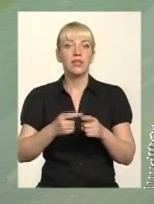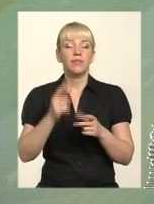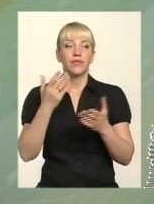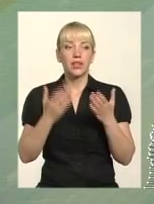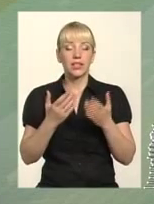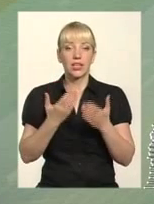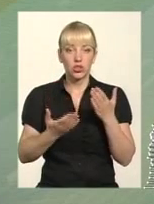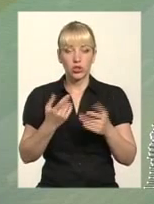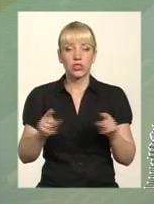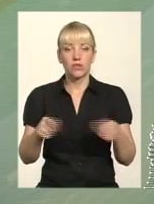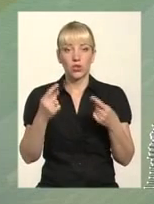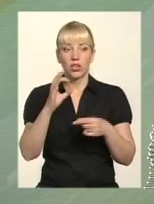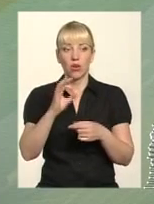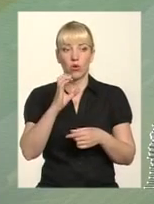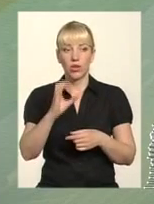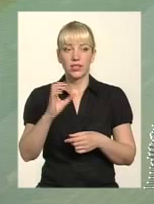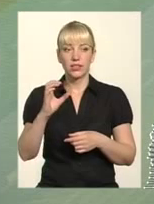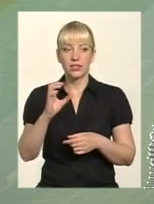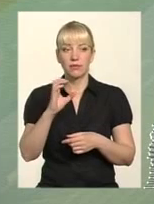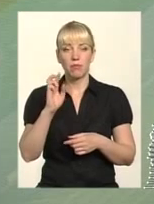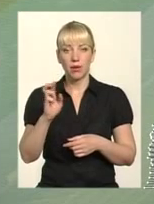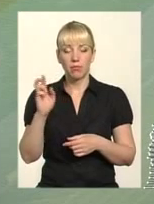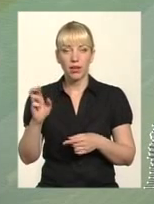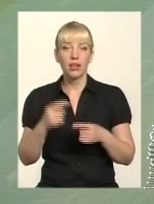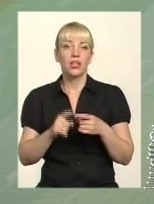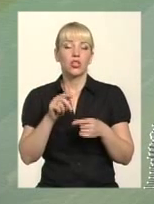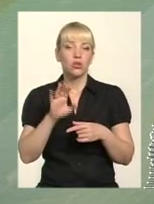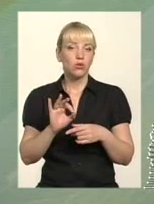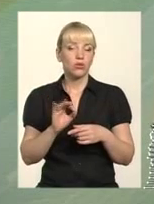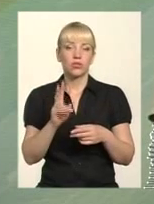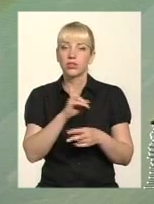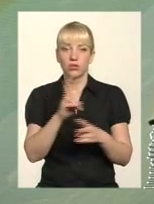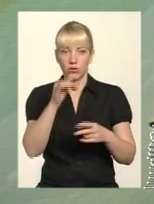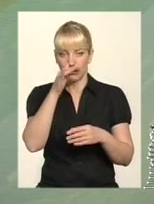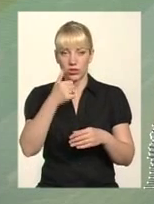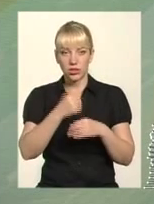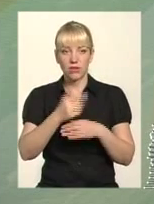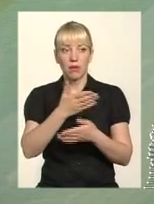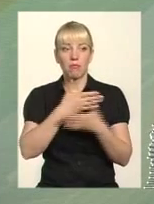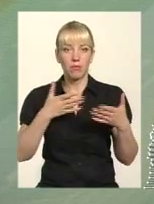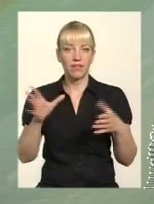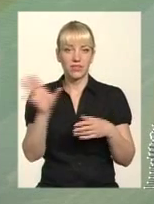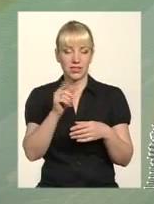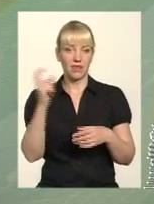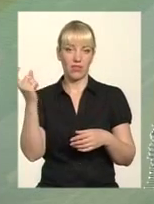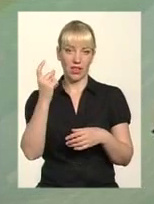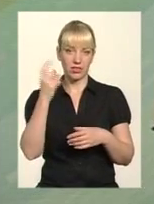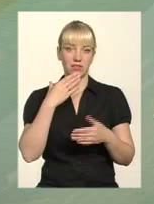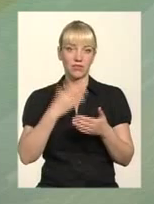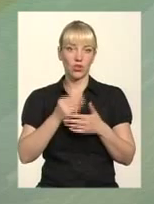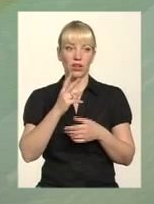будинок маєте обслуговувати. І чому зараз це питання гостро стало так, дійсно. Тому що ми всі власники квартир в вільшості.